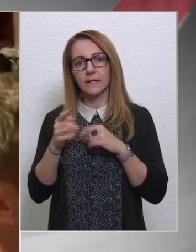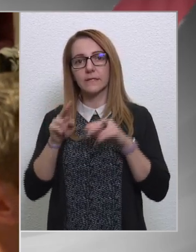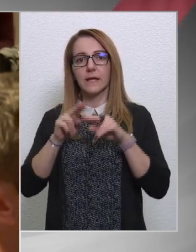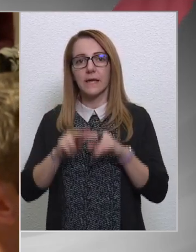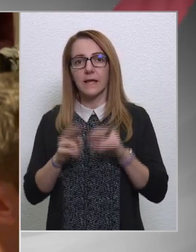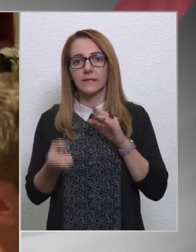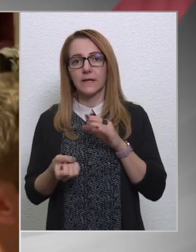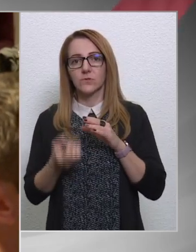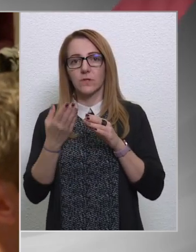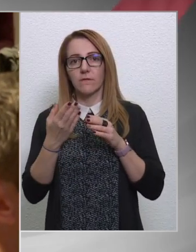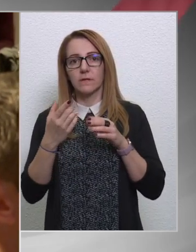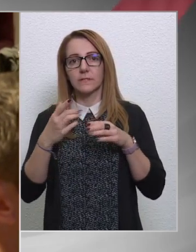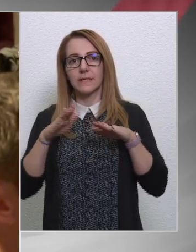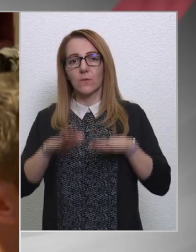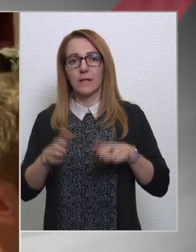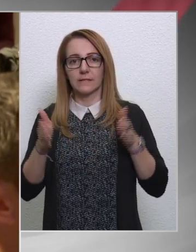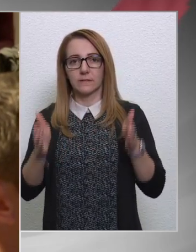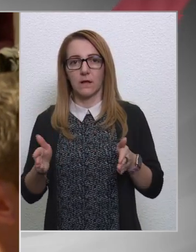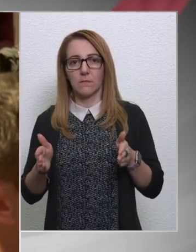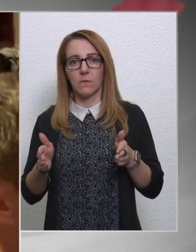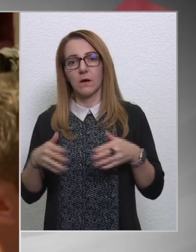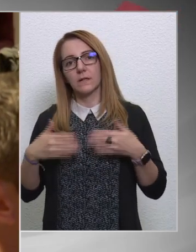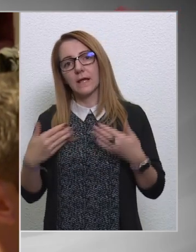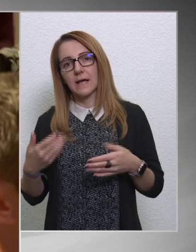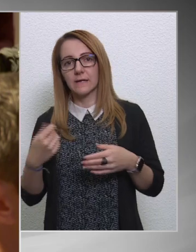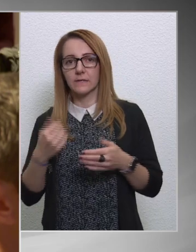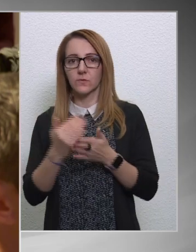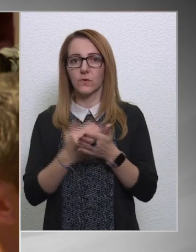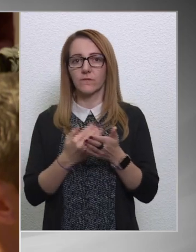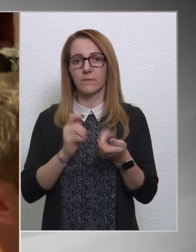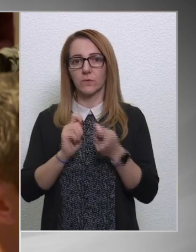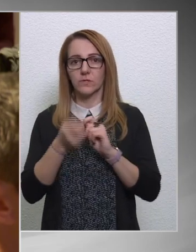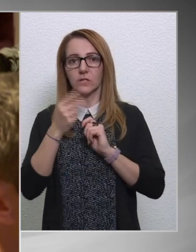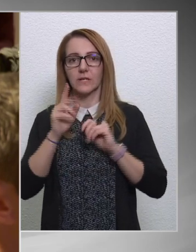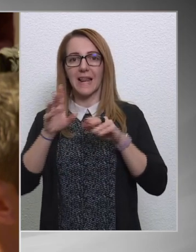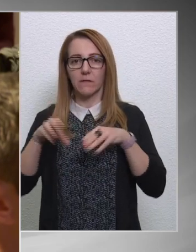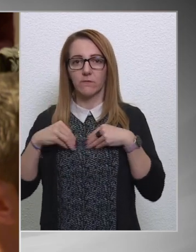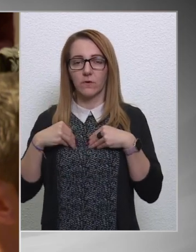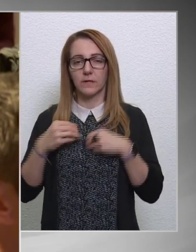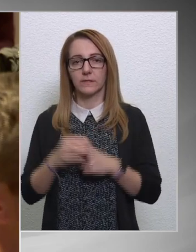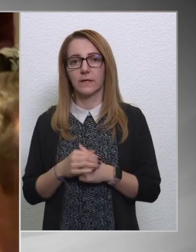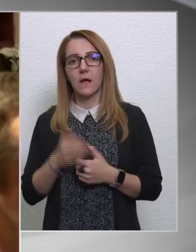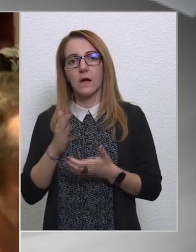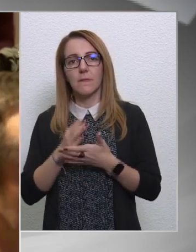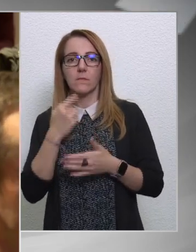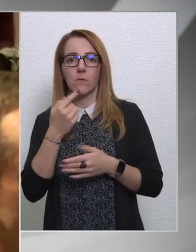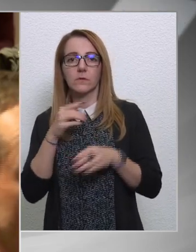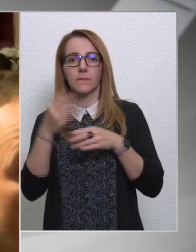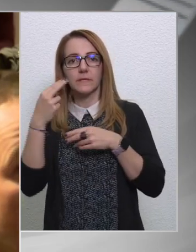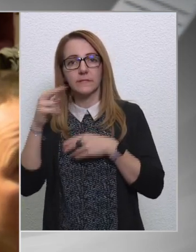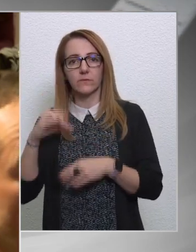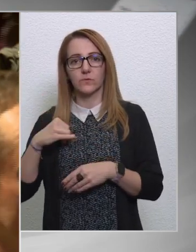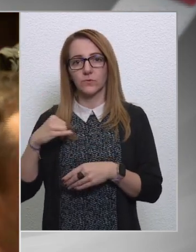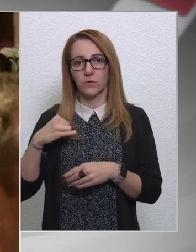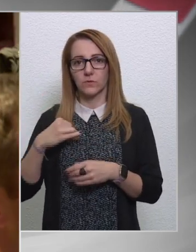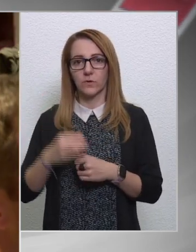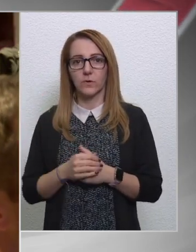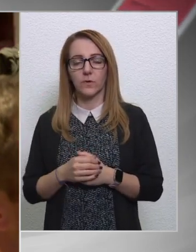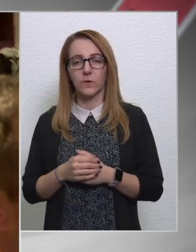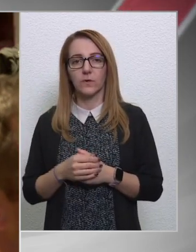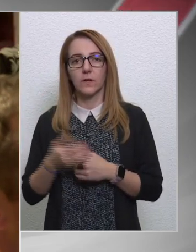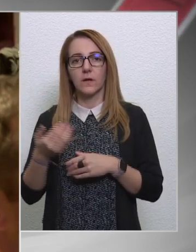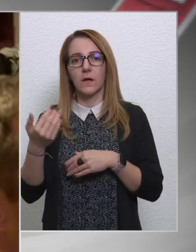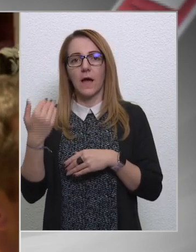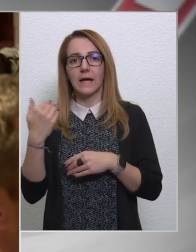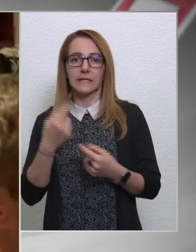a rendes tavaszi ülésszakban hány törvénymódosítást kell elfogadnia. Azt már mondta a miniszter úgy csütörtökön a